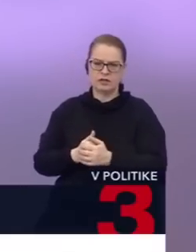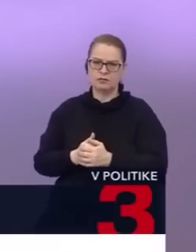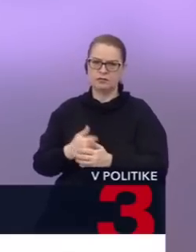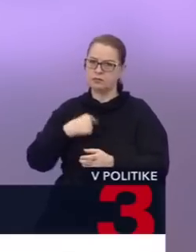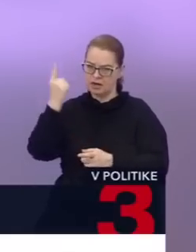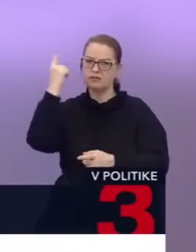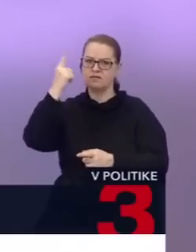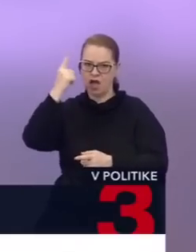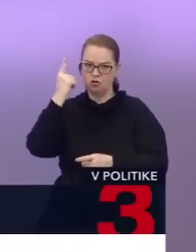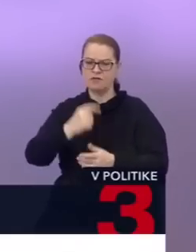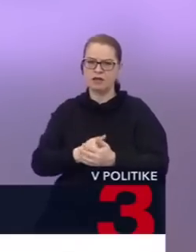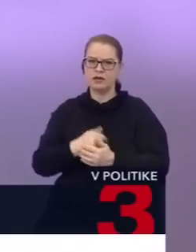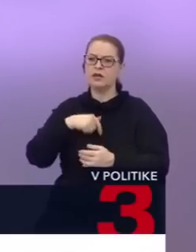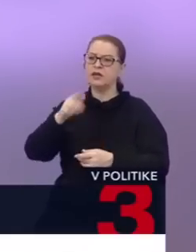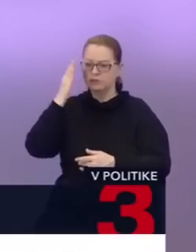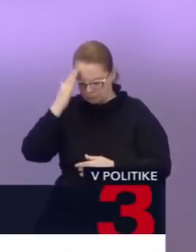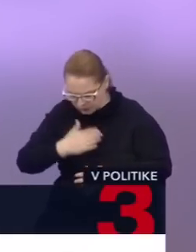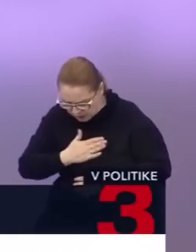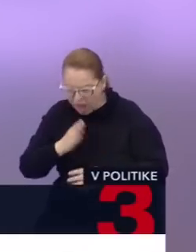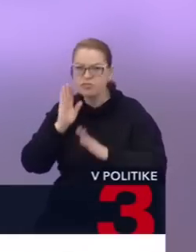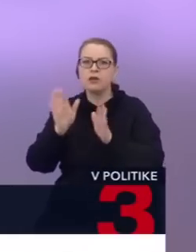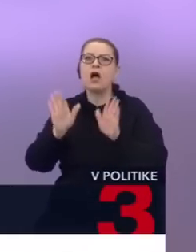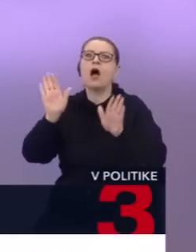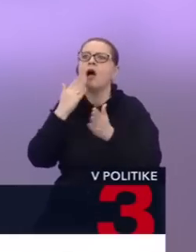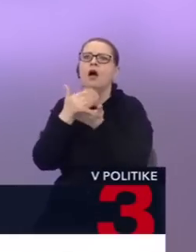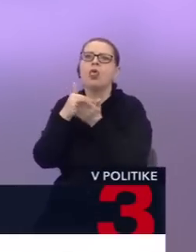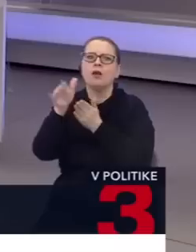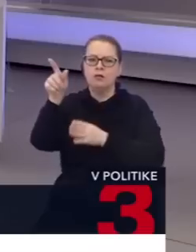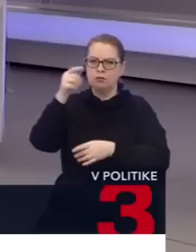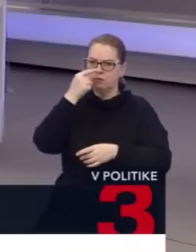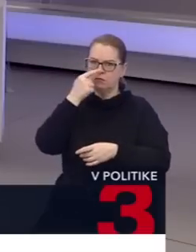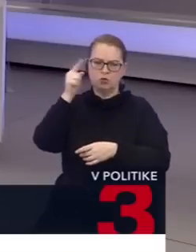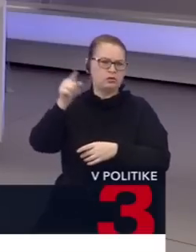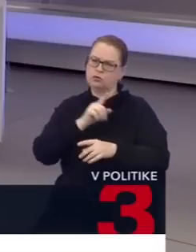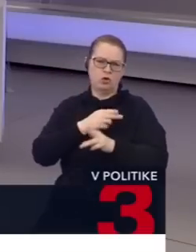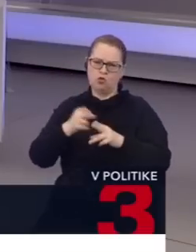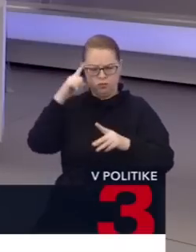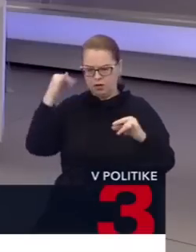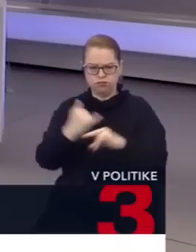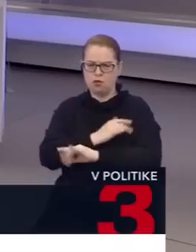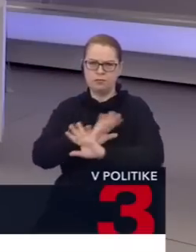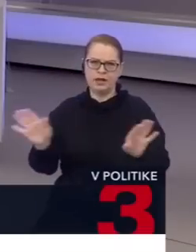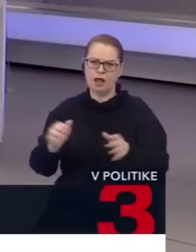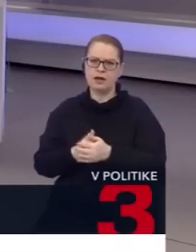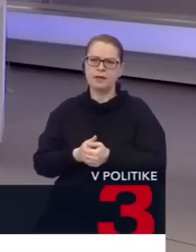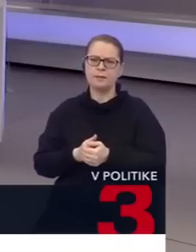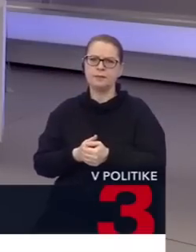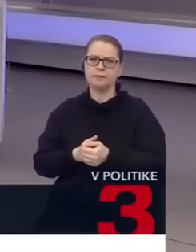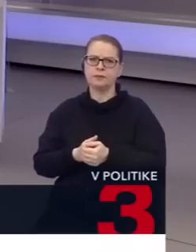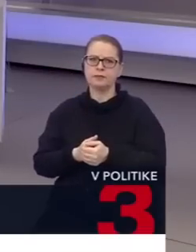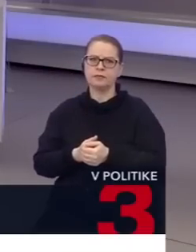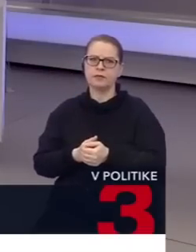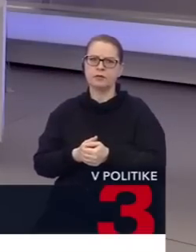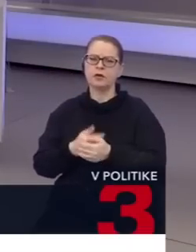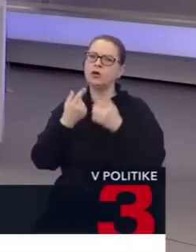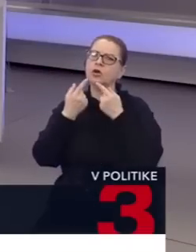veľký zdvihnutý prst, čiže ísť sa kľaňať do Moskvy je podľa mňa úplne zblúdené, zblúdený kompas, to je treba povedať, Slovensko už až